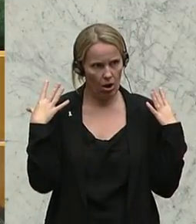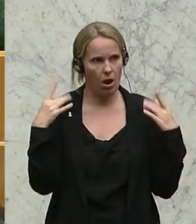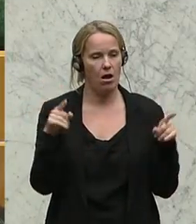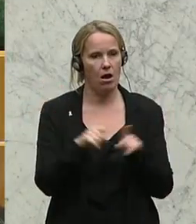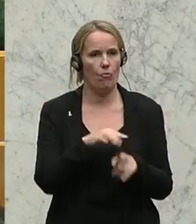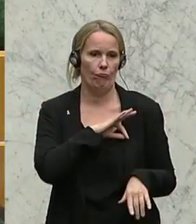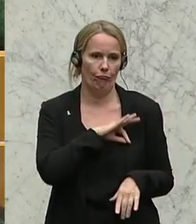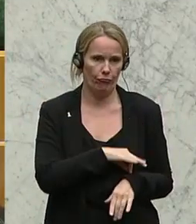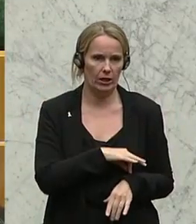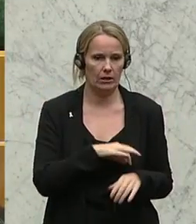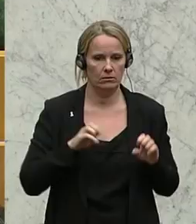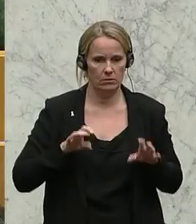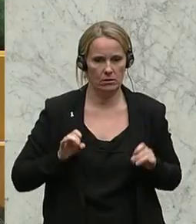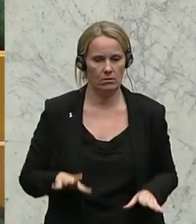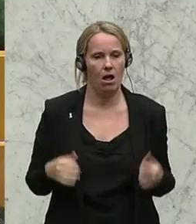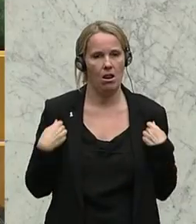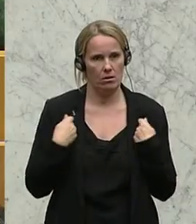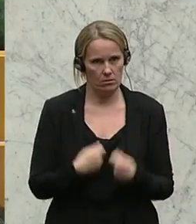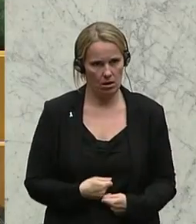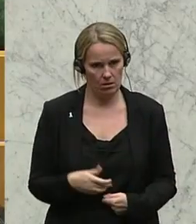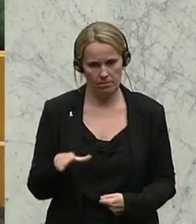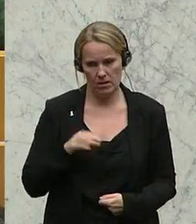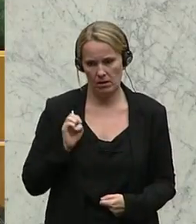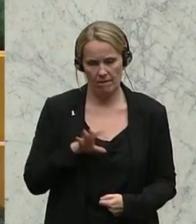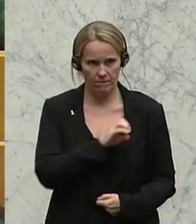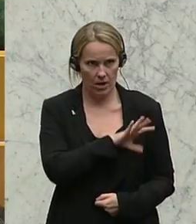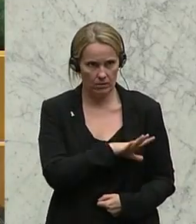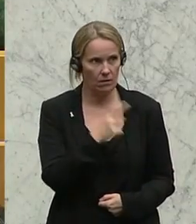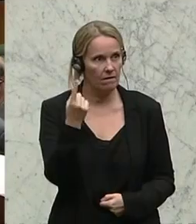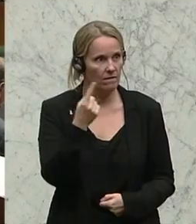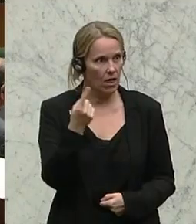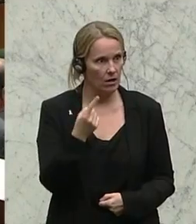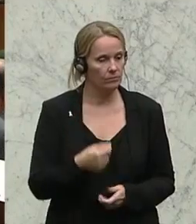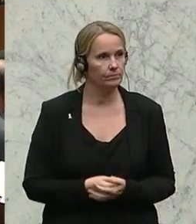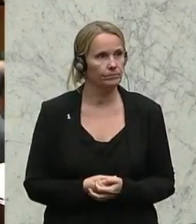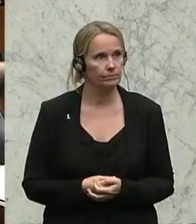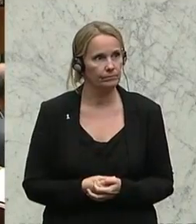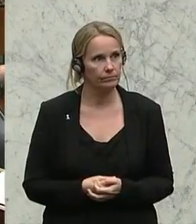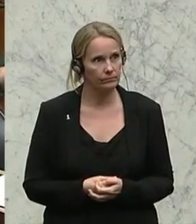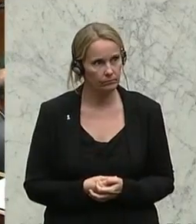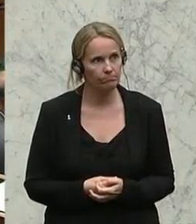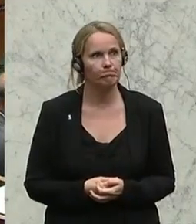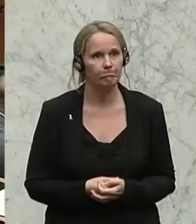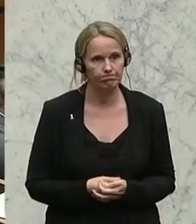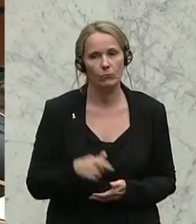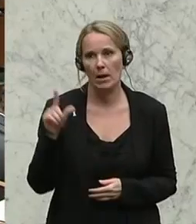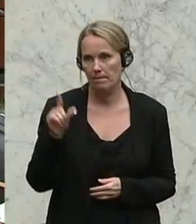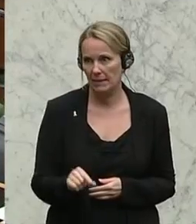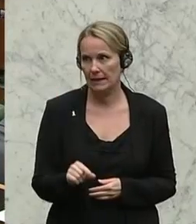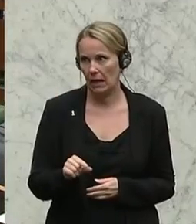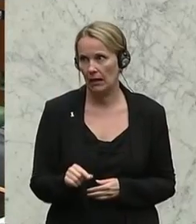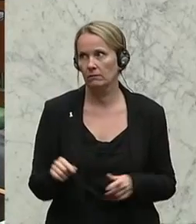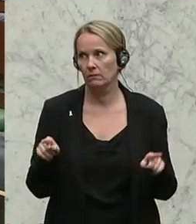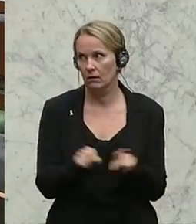sowie das verpflichtende Tragen von Signalwesten mit Reflektoren. Wer stimmt dem zu? Das ist die Minderheit.